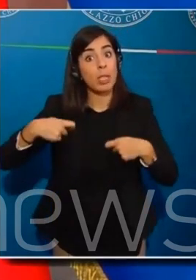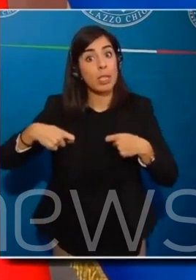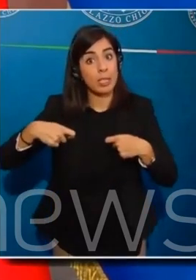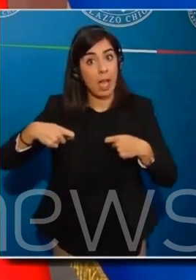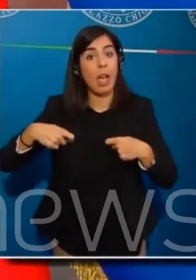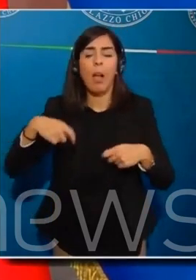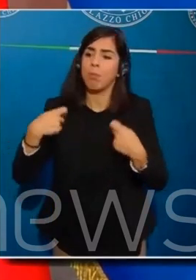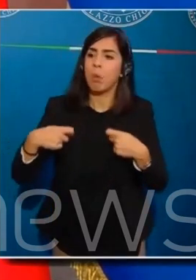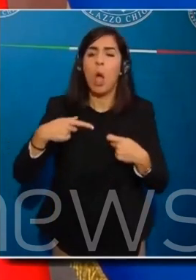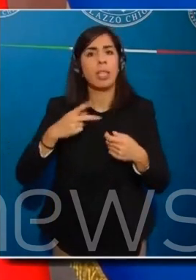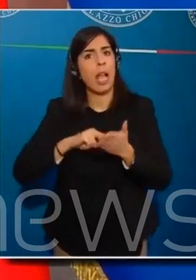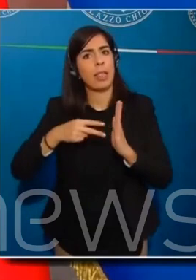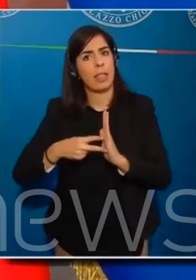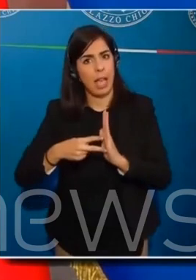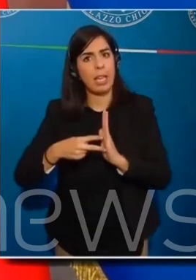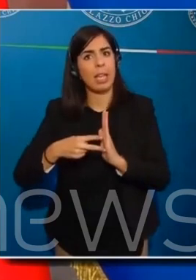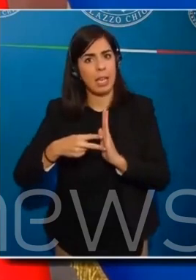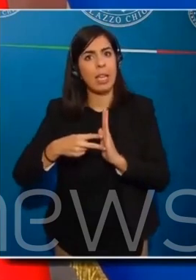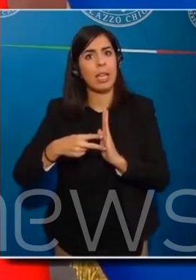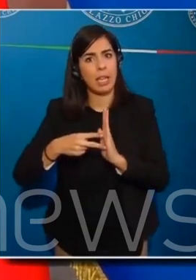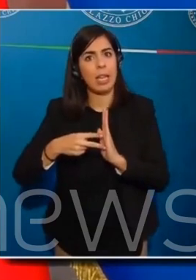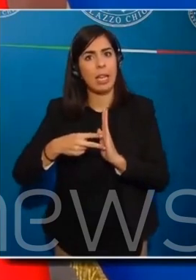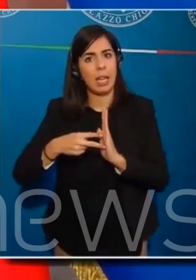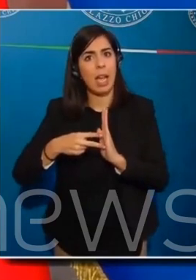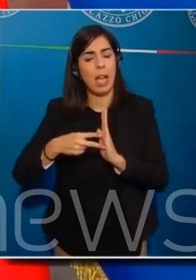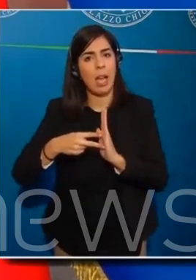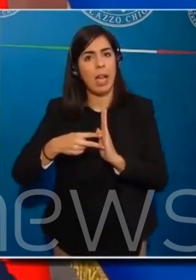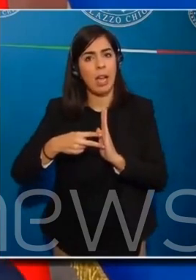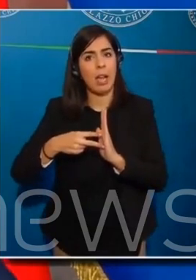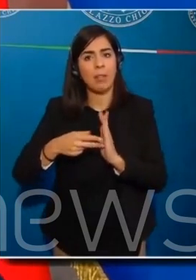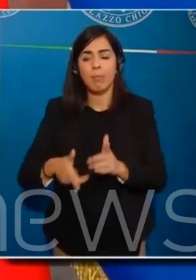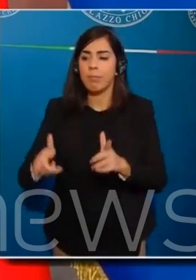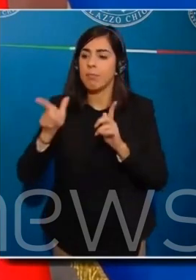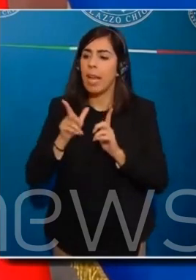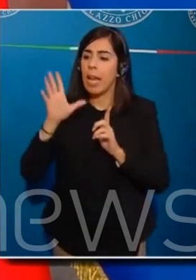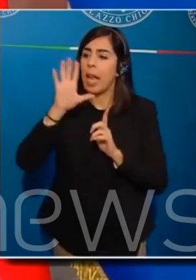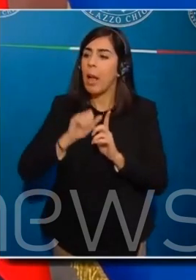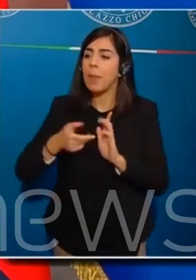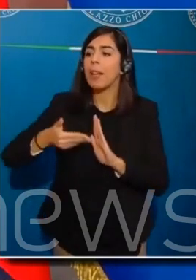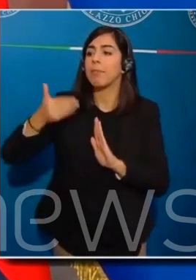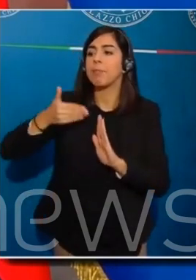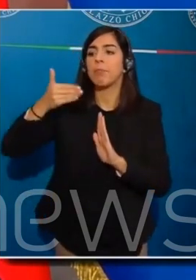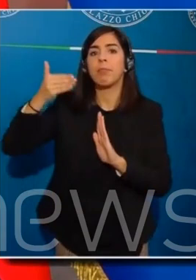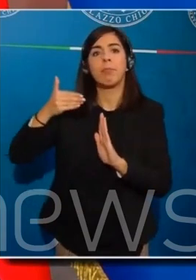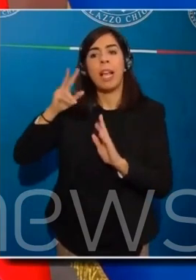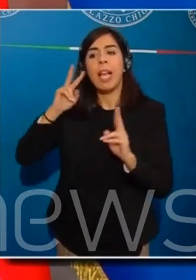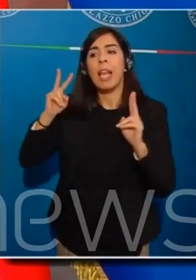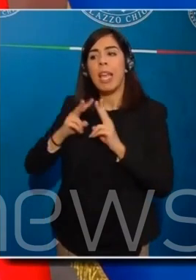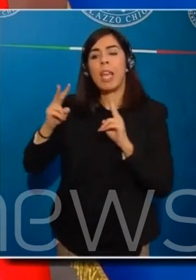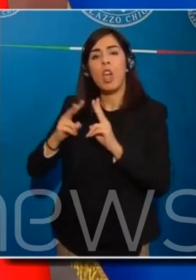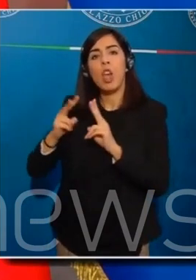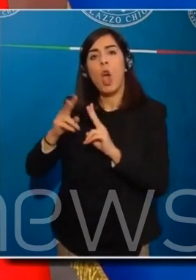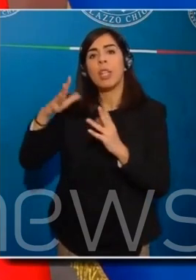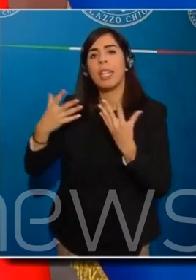tecnica che ha messo sul piatto un poco quelli che sono l'esito degli incontri anche a livello bilaterale avuti con i vari